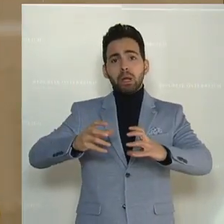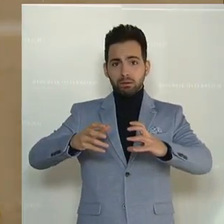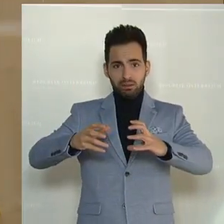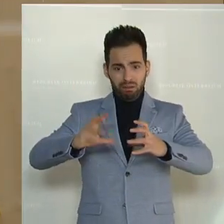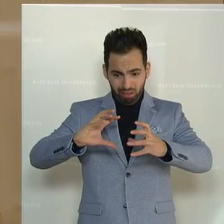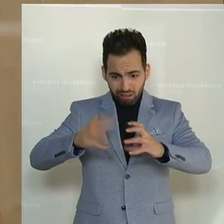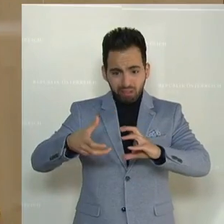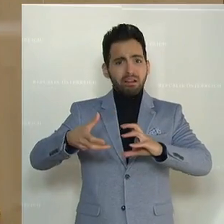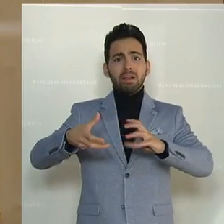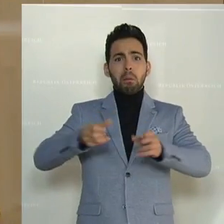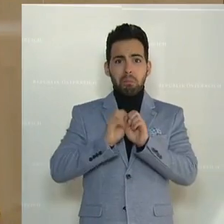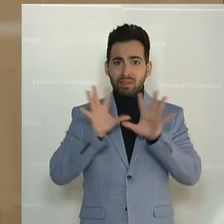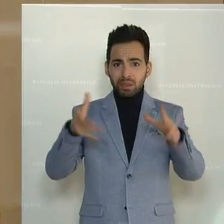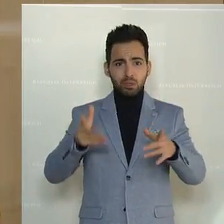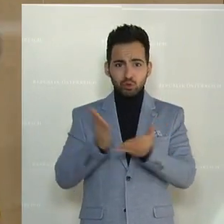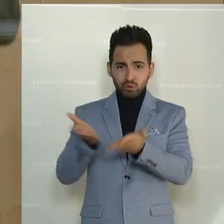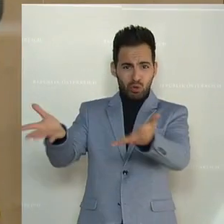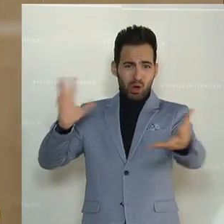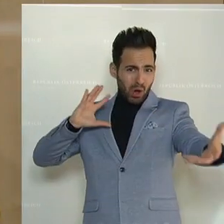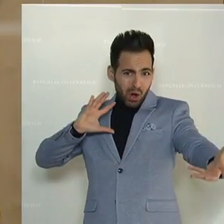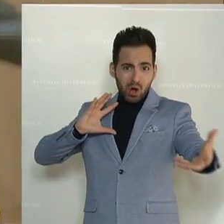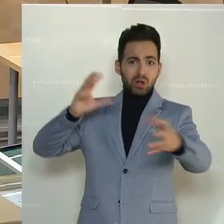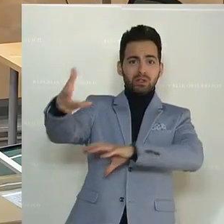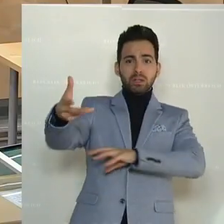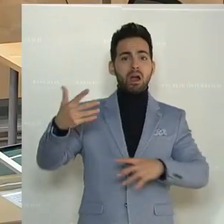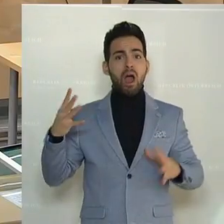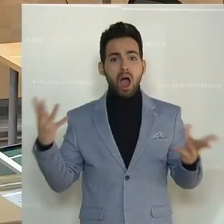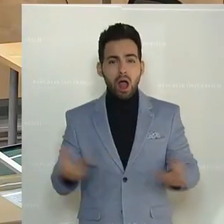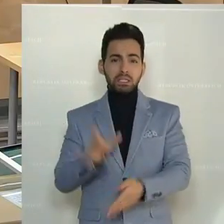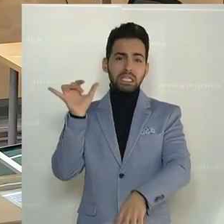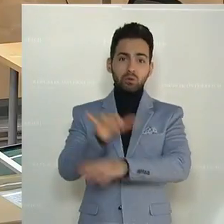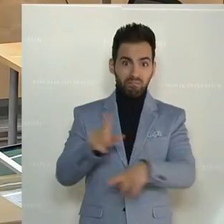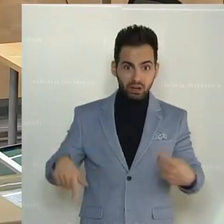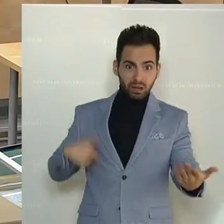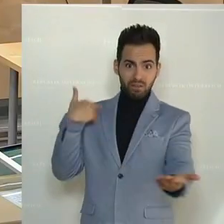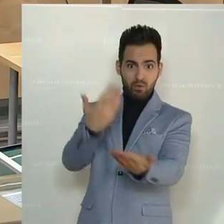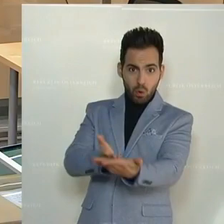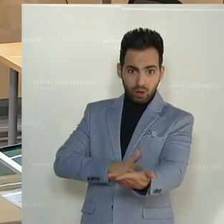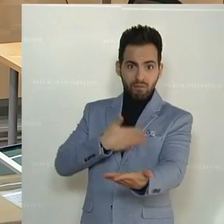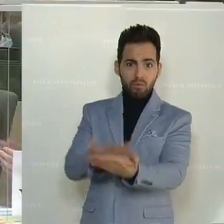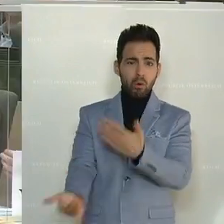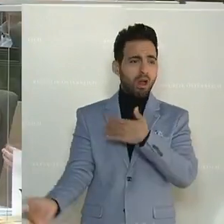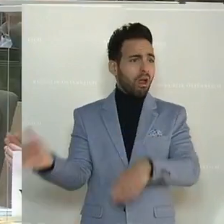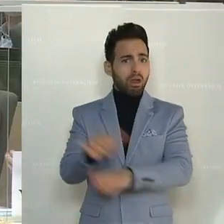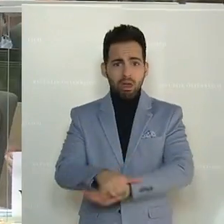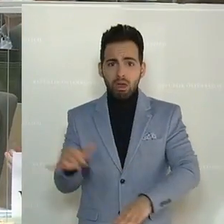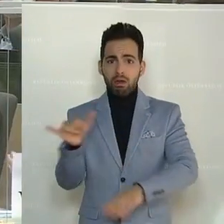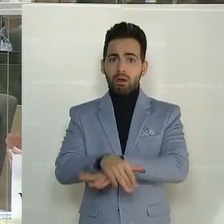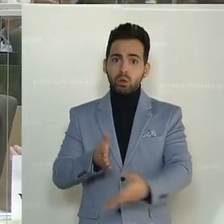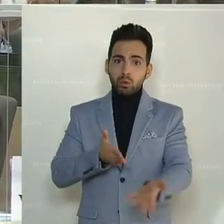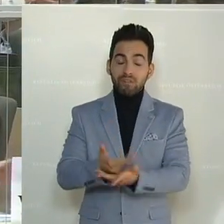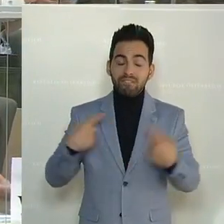ist ein Knatsch seit Beginn der Pandemie. Ihr habt alles ignoriert, was die Leute vorgegangen haben. Wir haben gesagt,